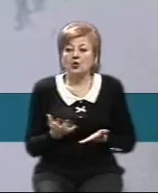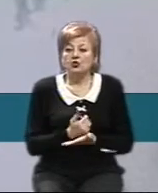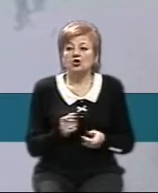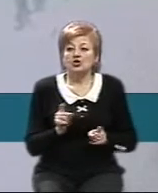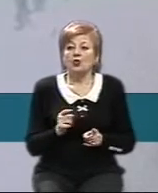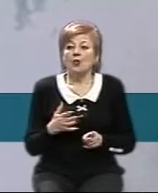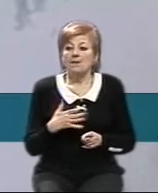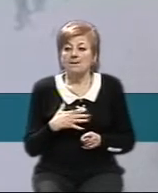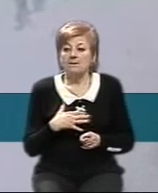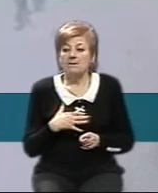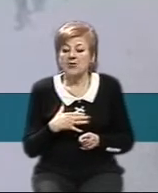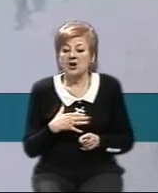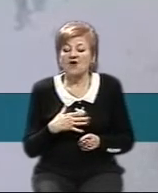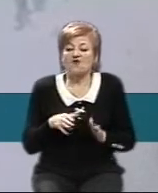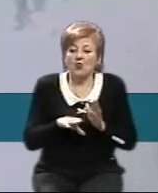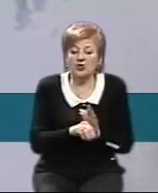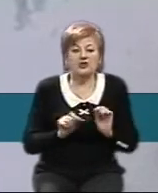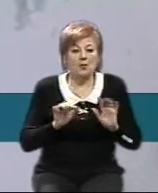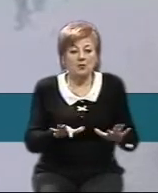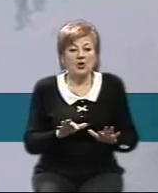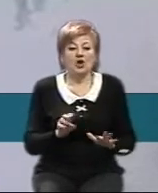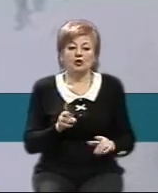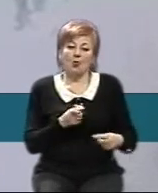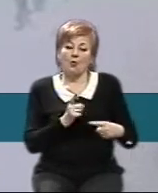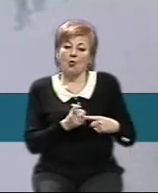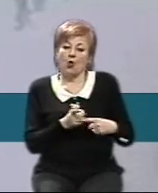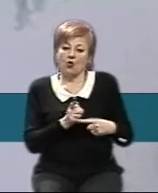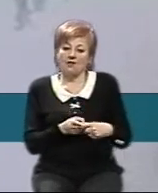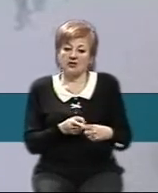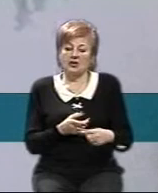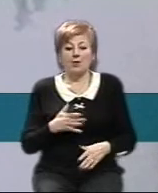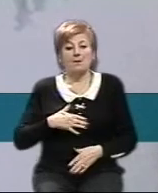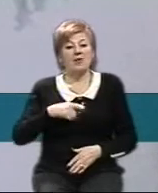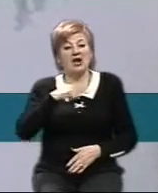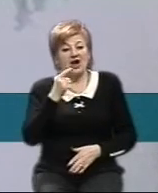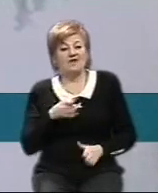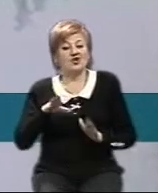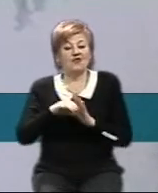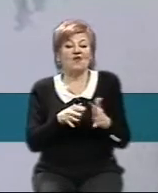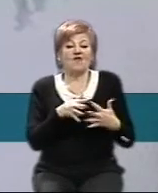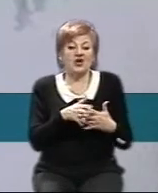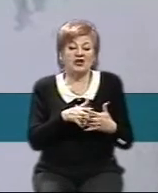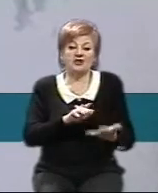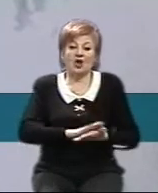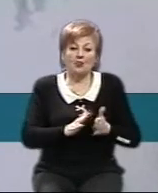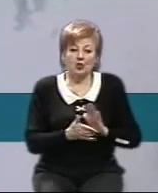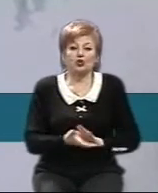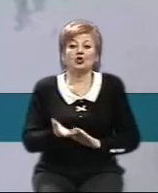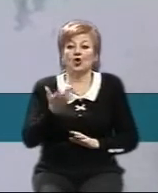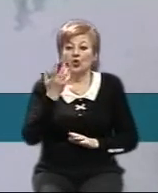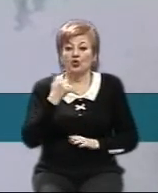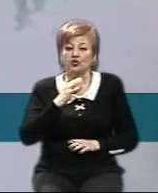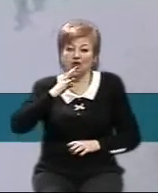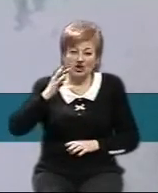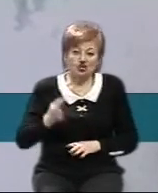запроваджуємо якісь міри, але це якісь напівміри. Тобто, ми говоримо про введення військового стану, коли вже майже 4